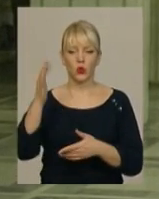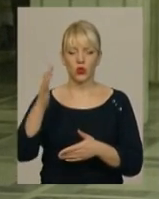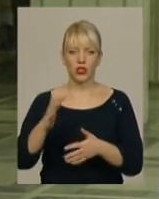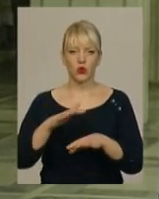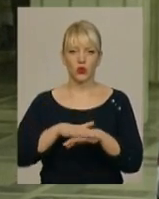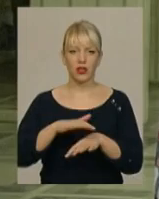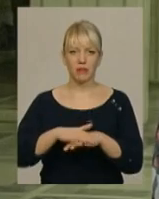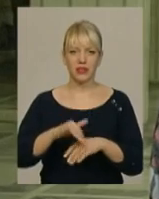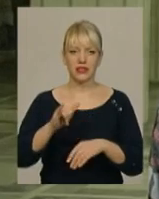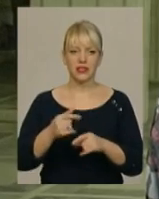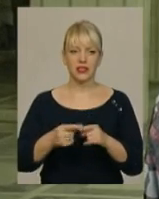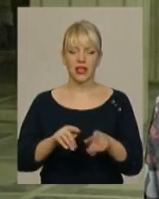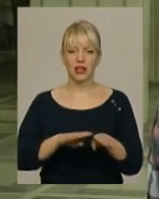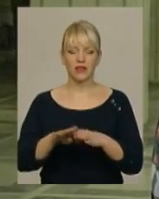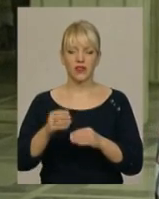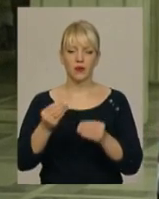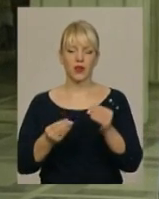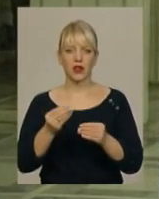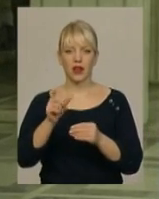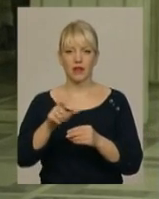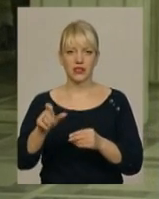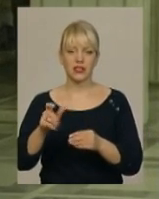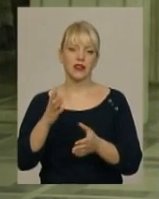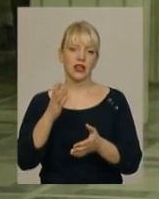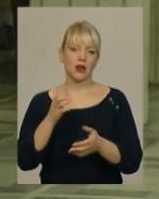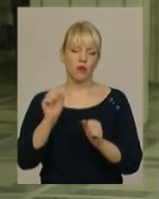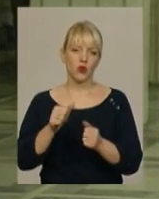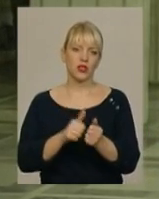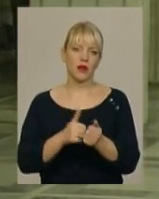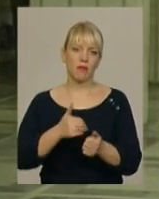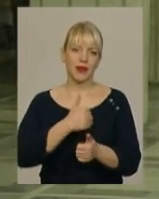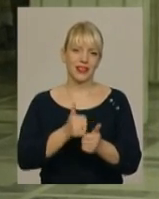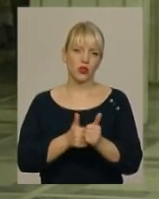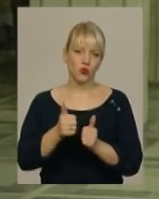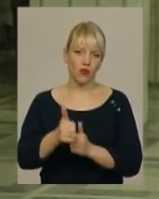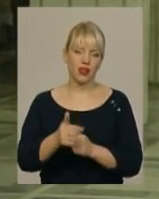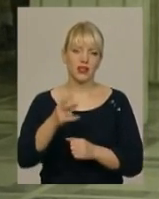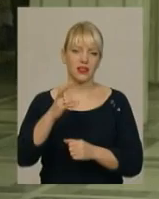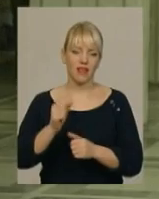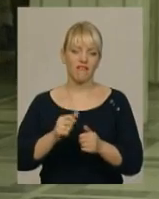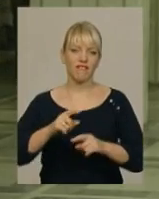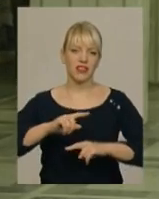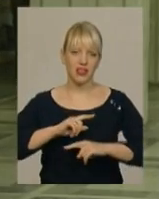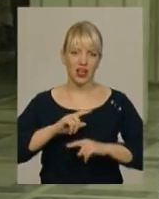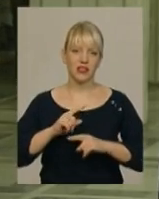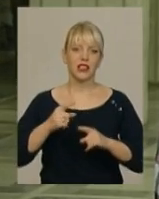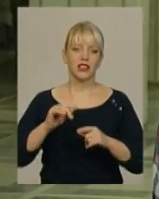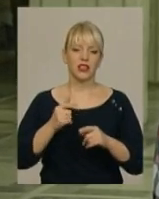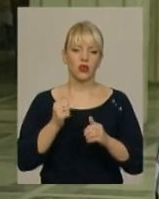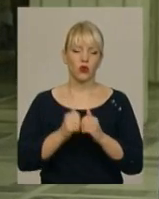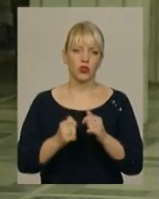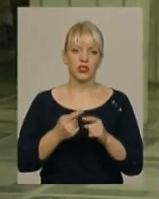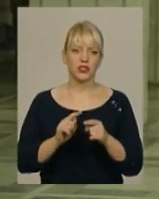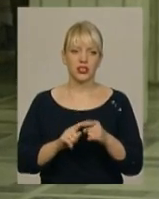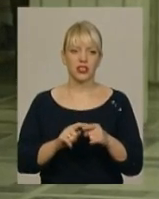і за рівнями гравців може претендувати на вихід фінальну частину. Нагадаю, що фінальну частину з кожної з груп